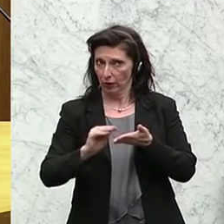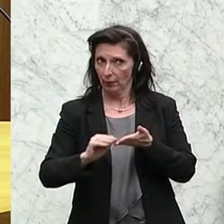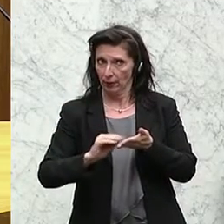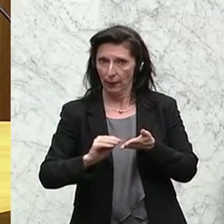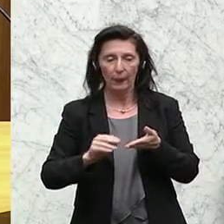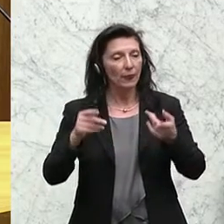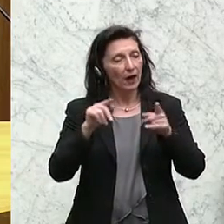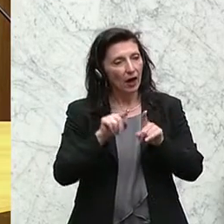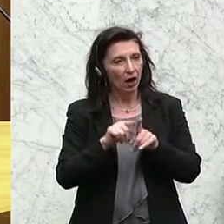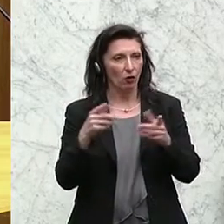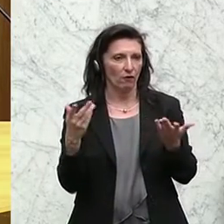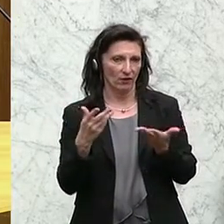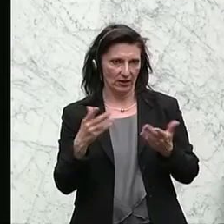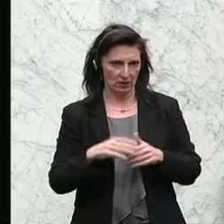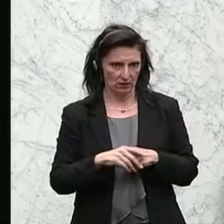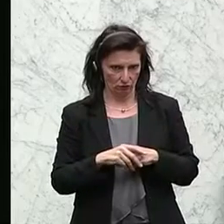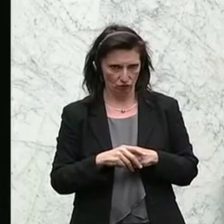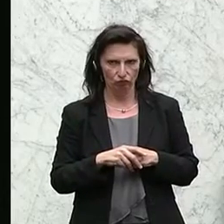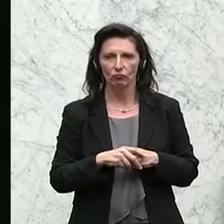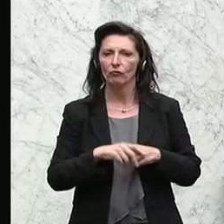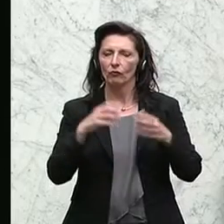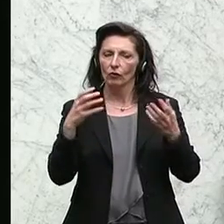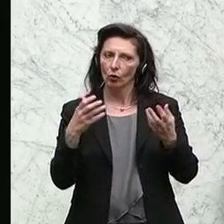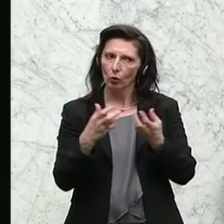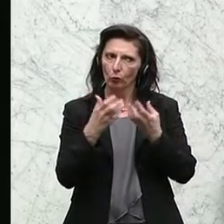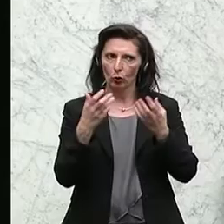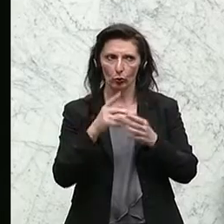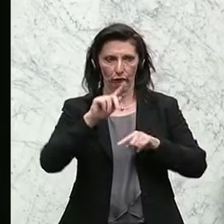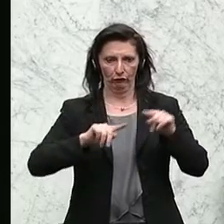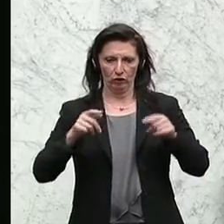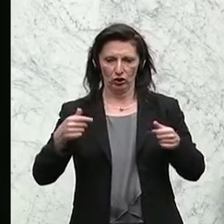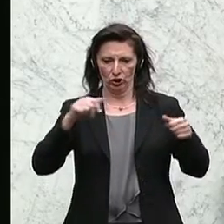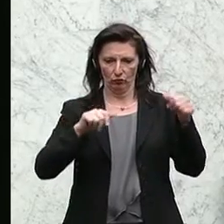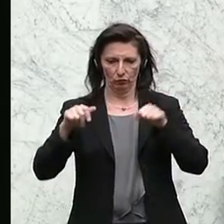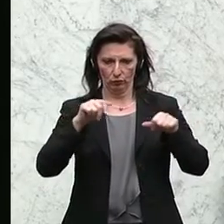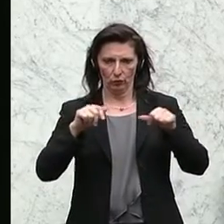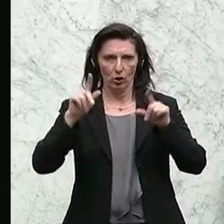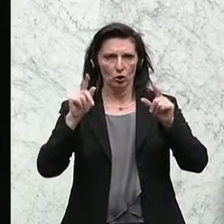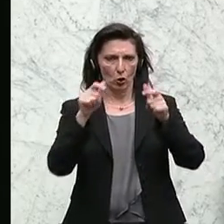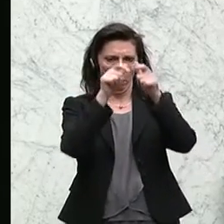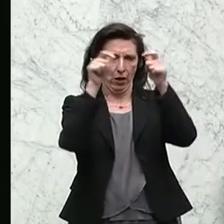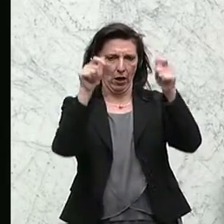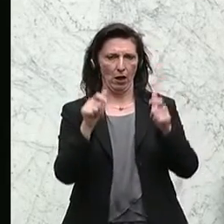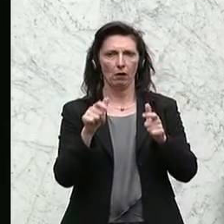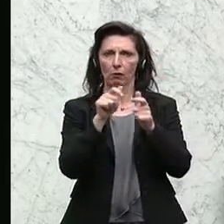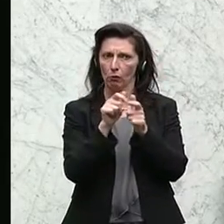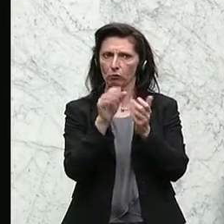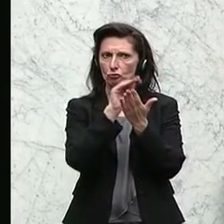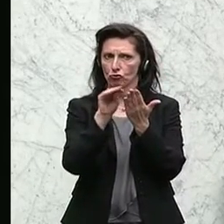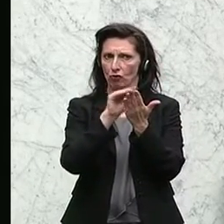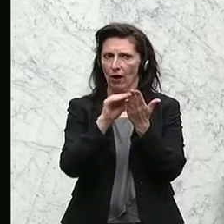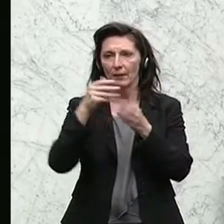wichtigsten Zutaten eines verbreiteten Produkts verpflichtend auf der Verpackung angegeben werden. Ein